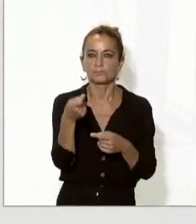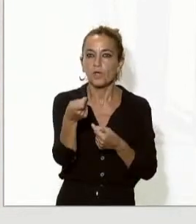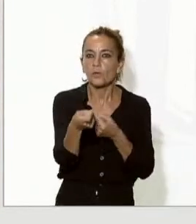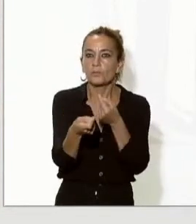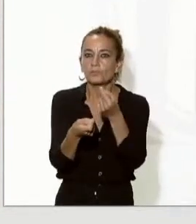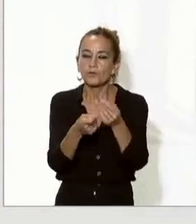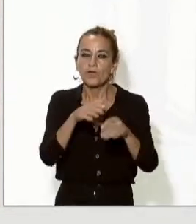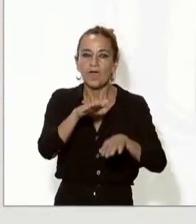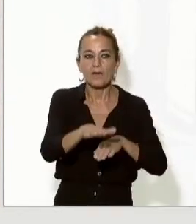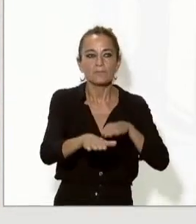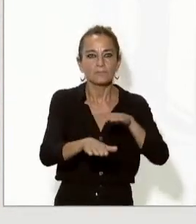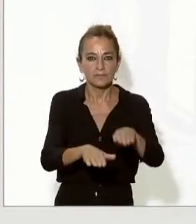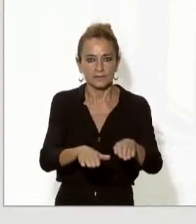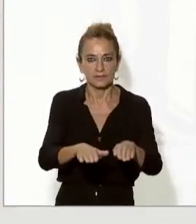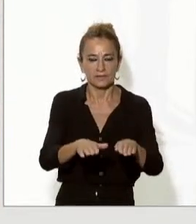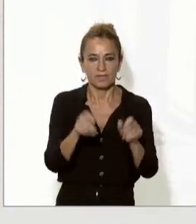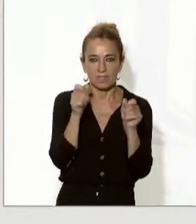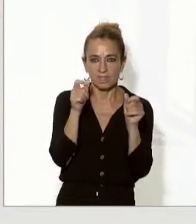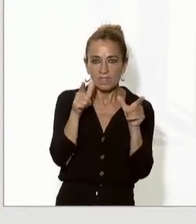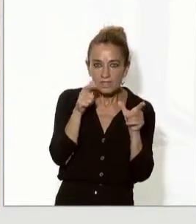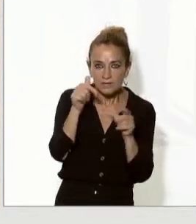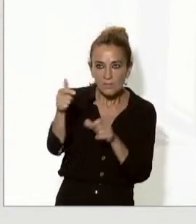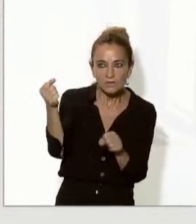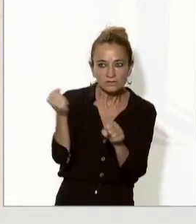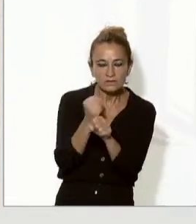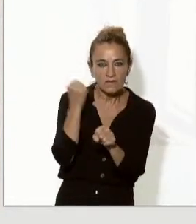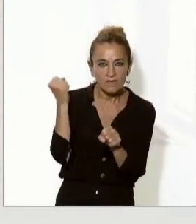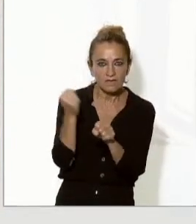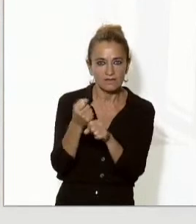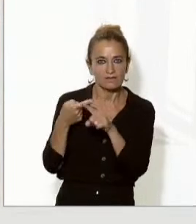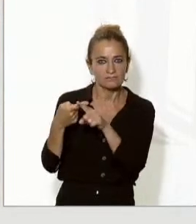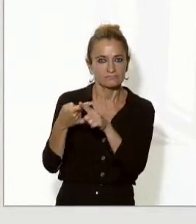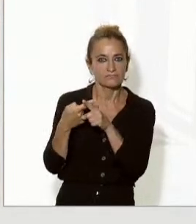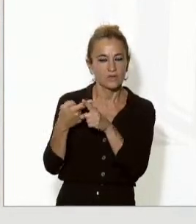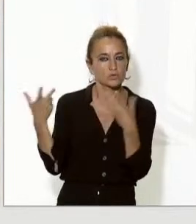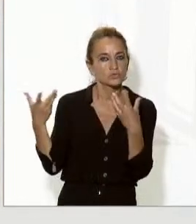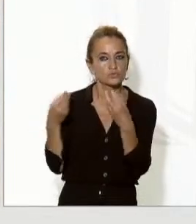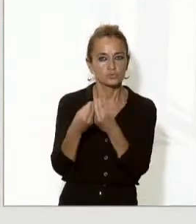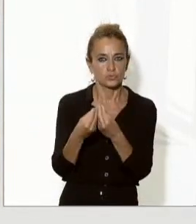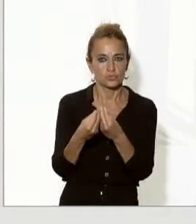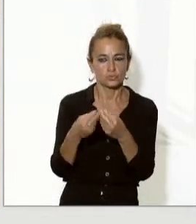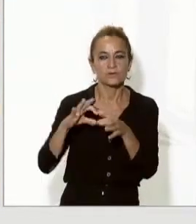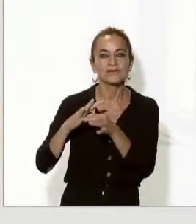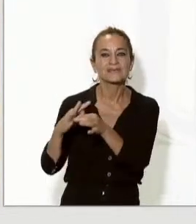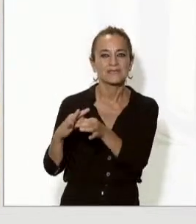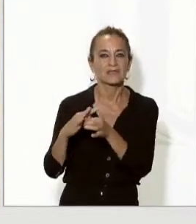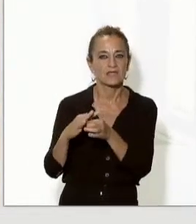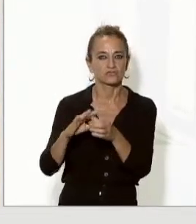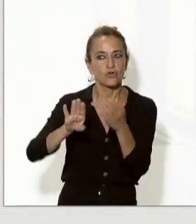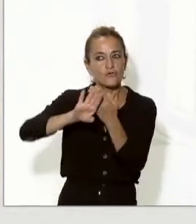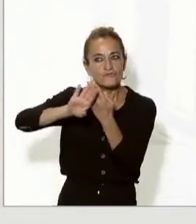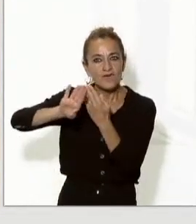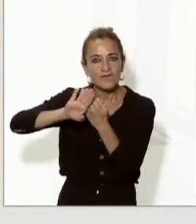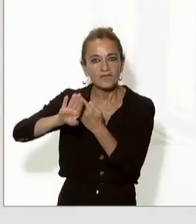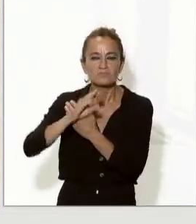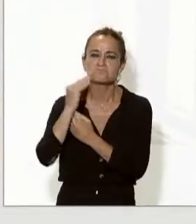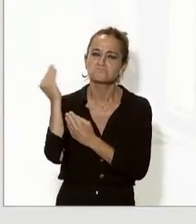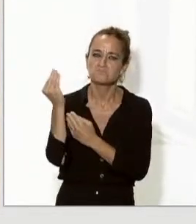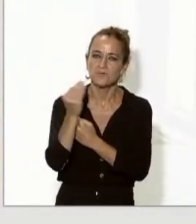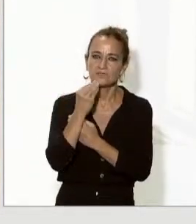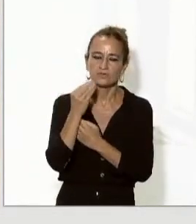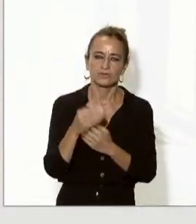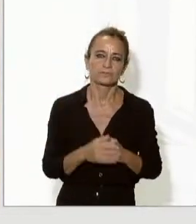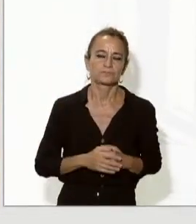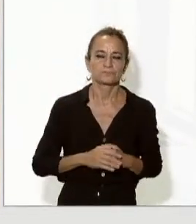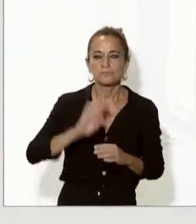d'aquest treball conjunt ens permet millorar les relacions de veïnatge. Per això una de